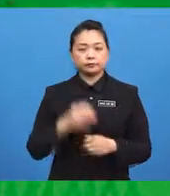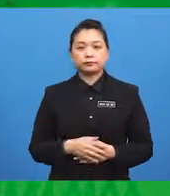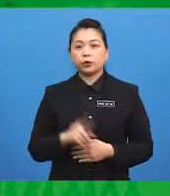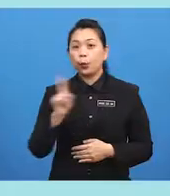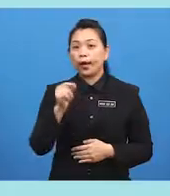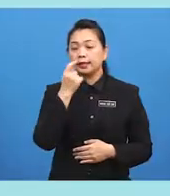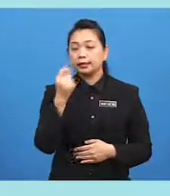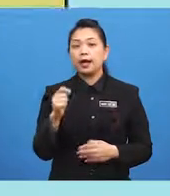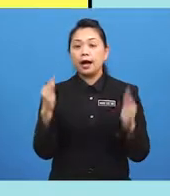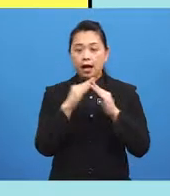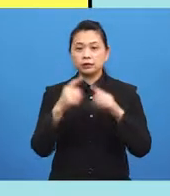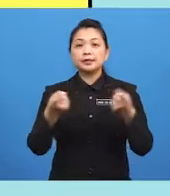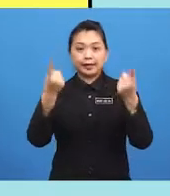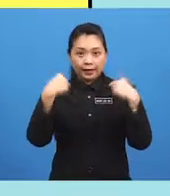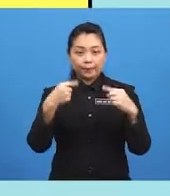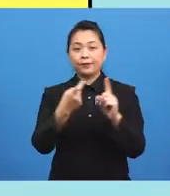from.